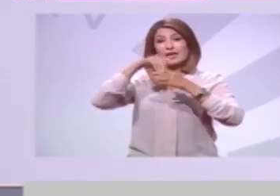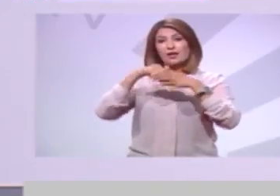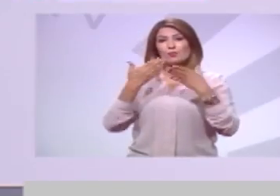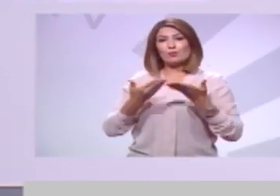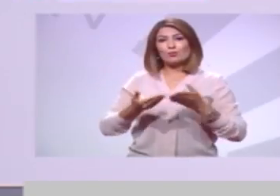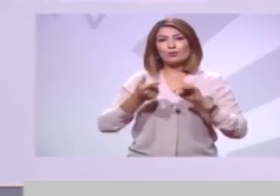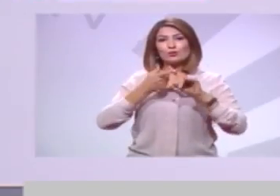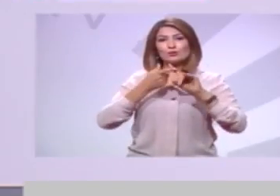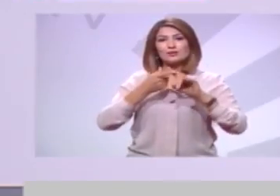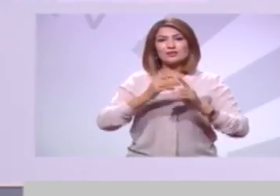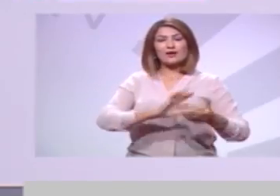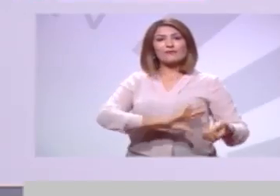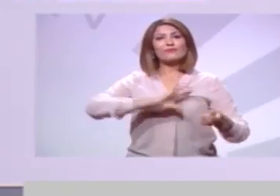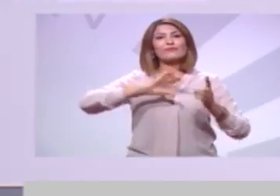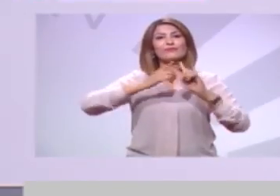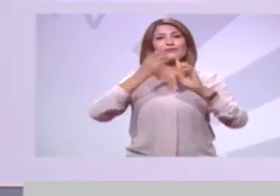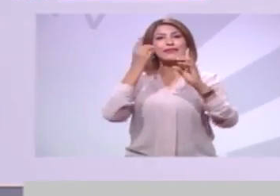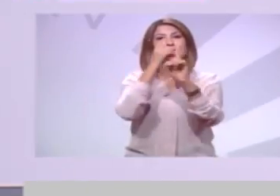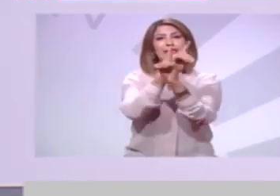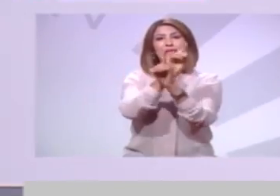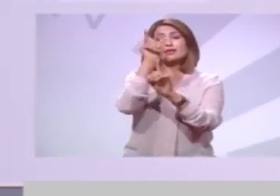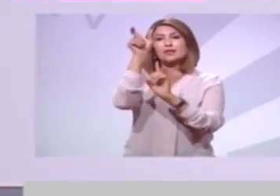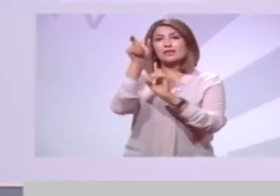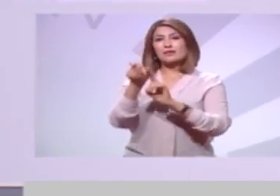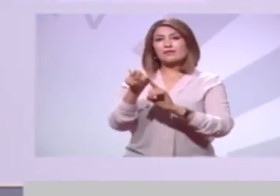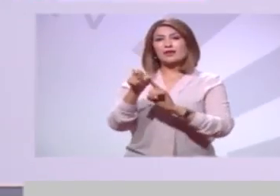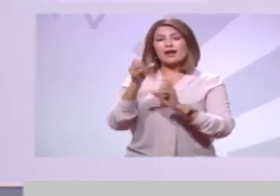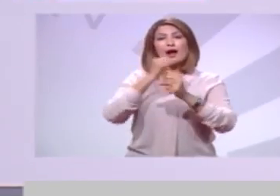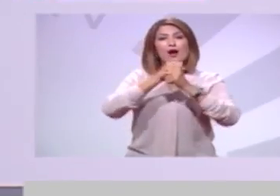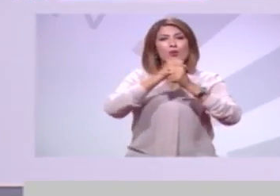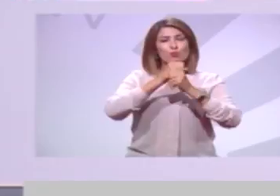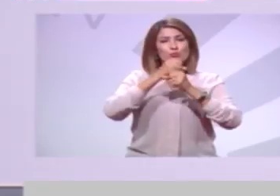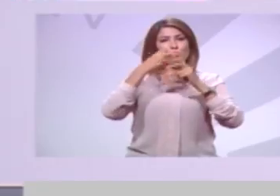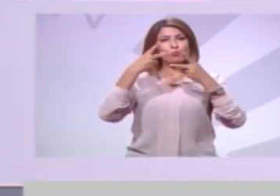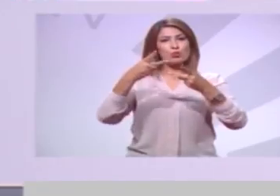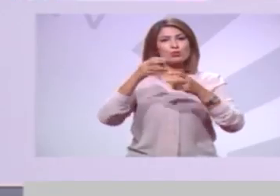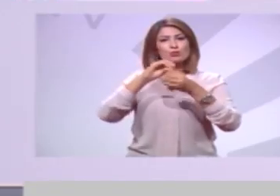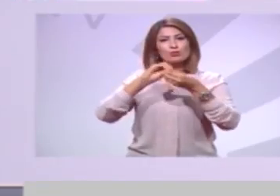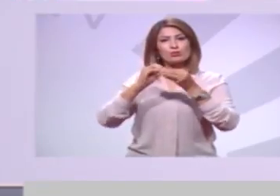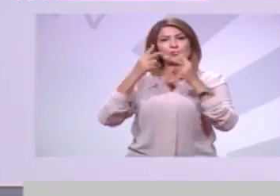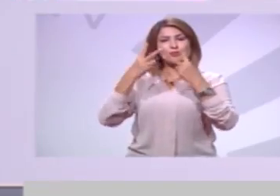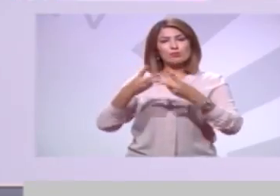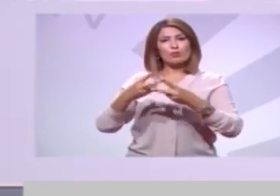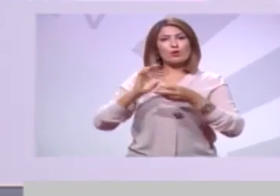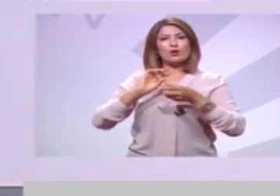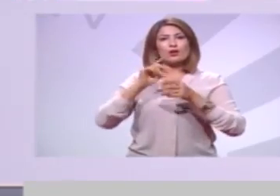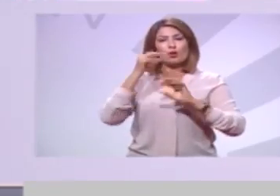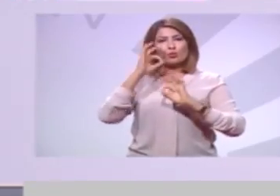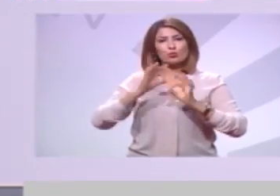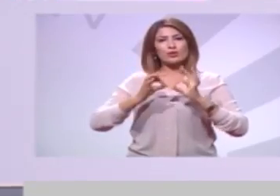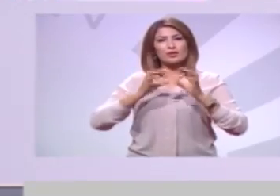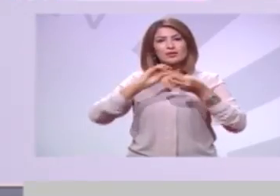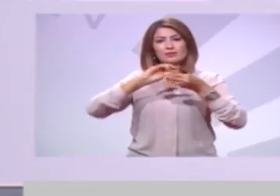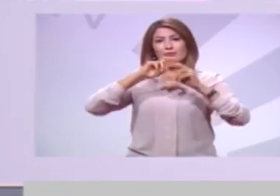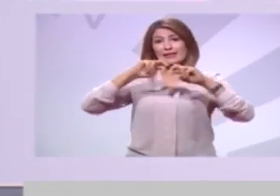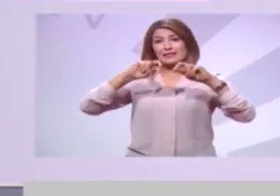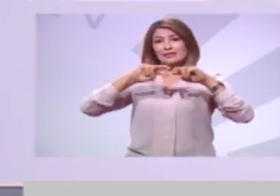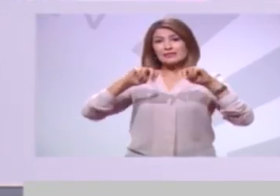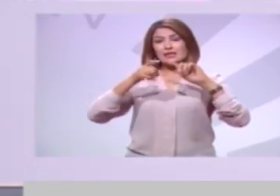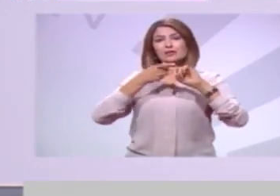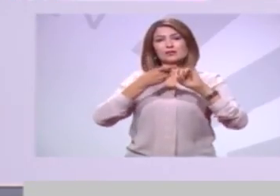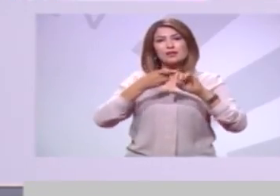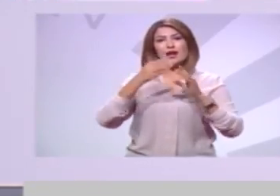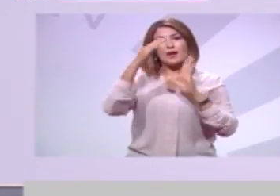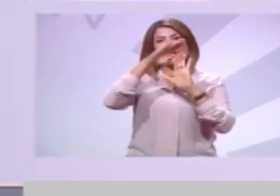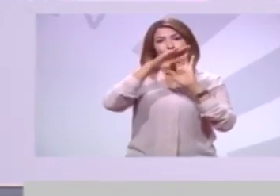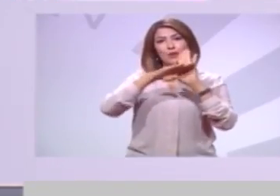عظيم الشرف للدفاع عن مشاغلكم التي درسناها حسب برنامج طموح اه